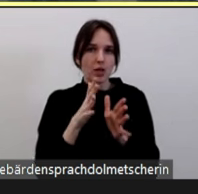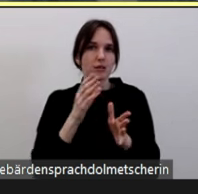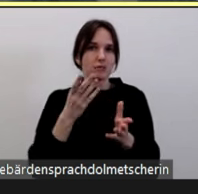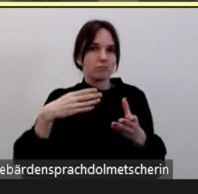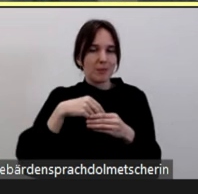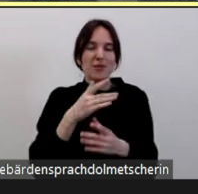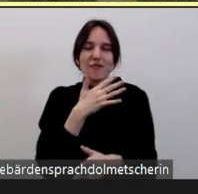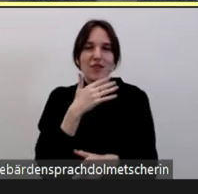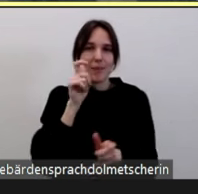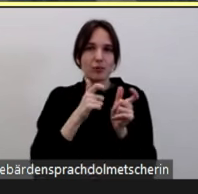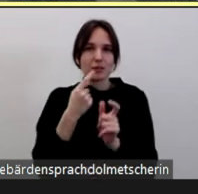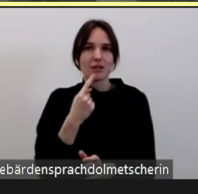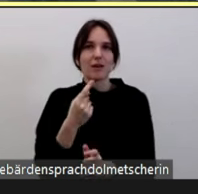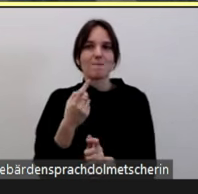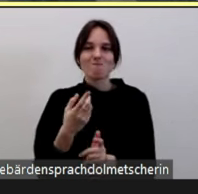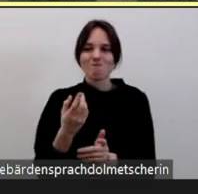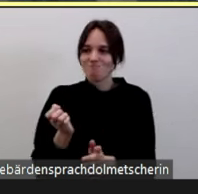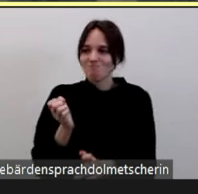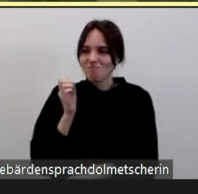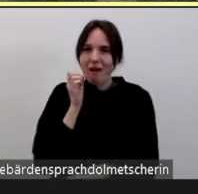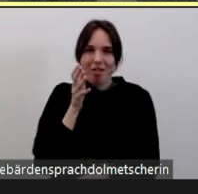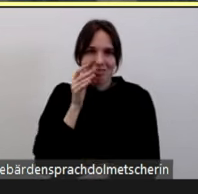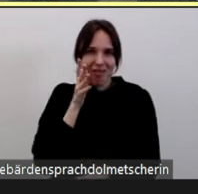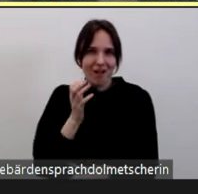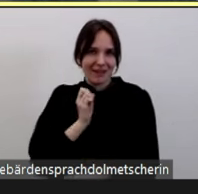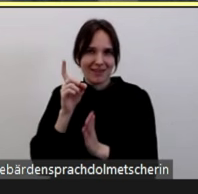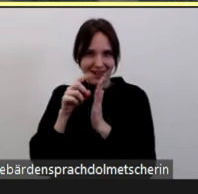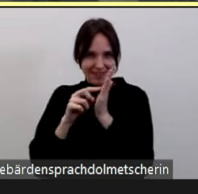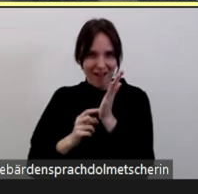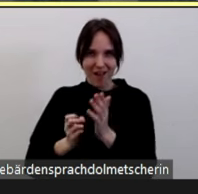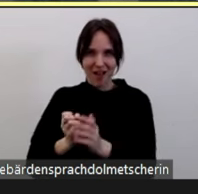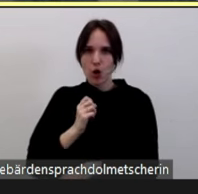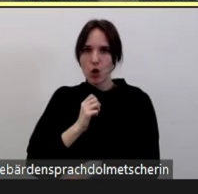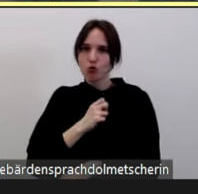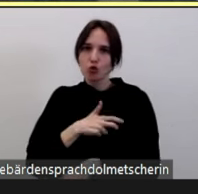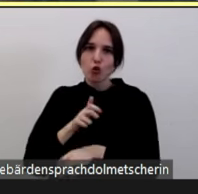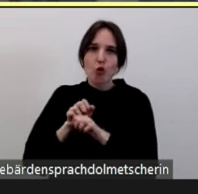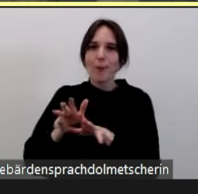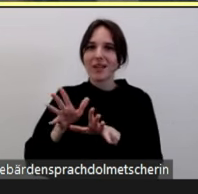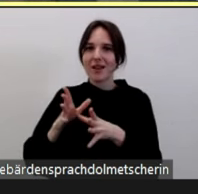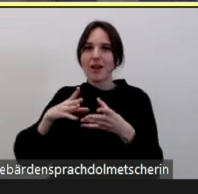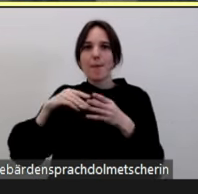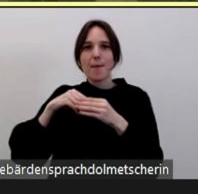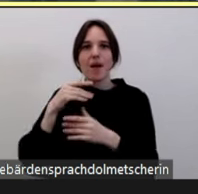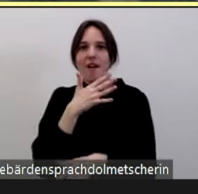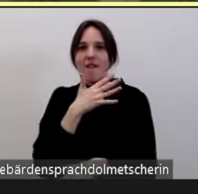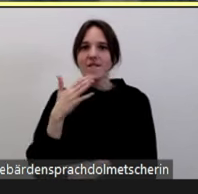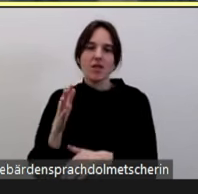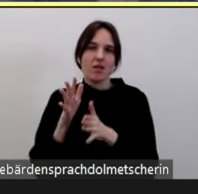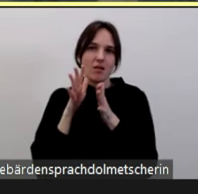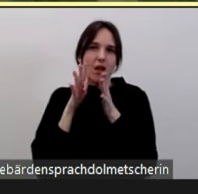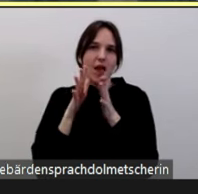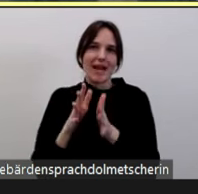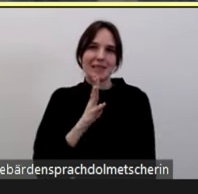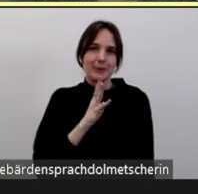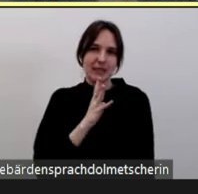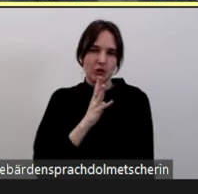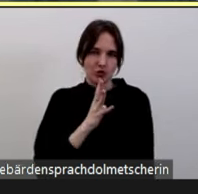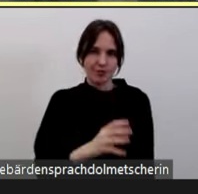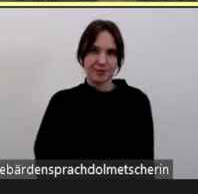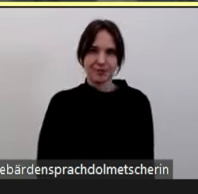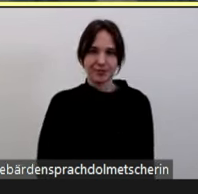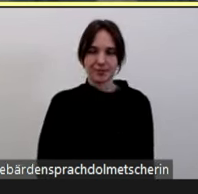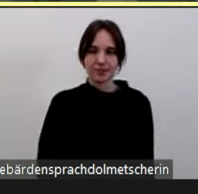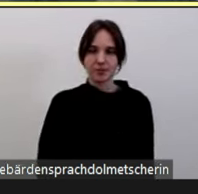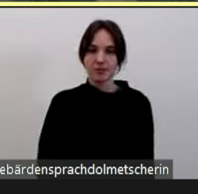Alltag. Und das wird uns ja auch nicht überraschen. Aber das lässt sich eben anhand der Zahlen und auch anhand der Gewichtung in den unterschiedlichen Zahlen